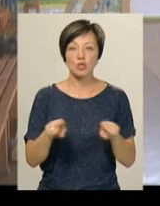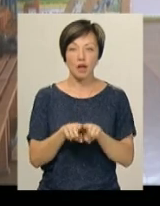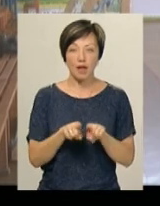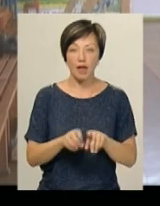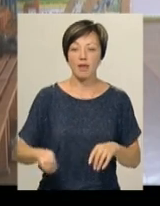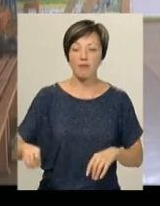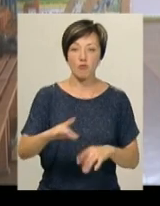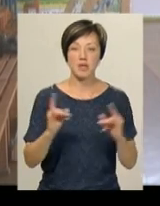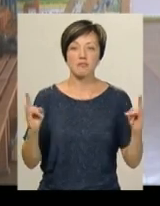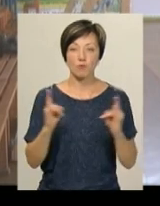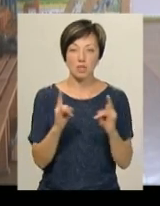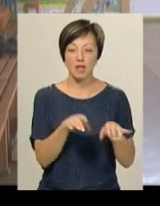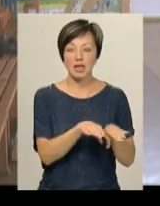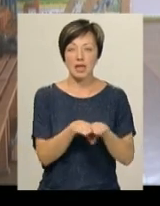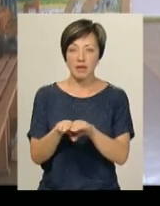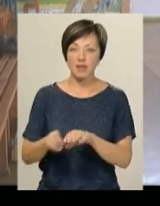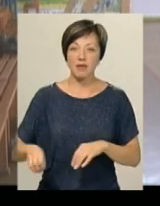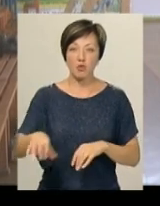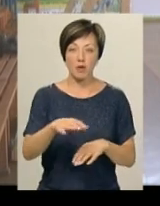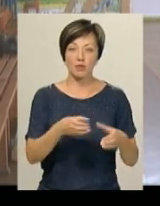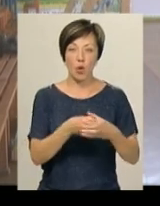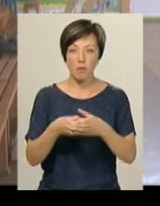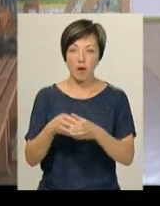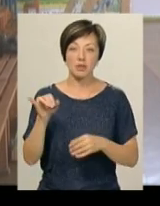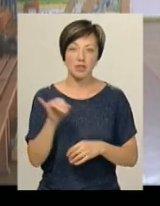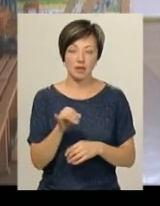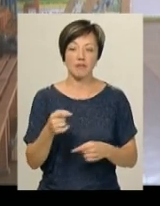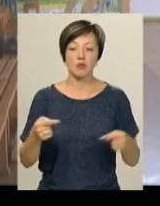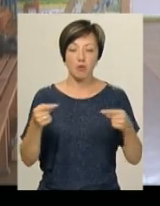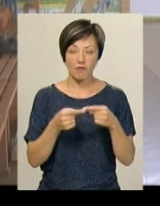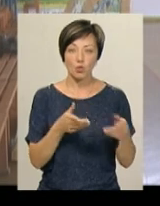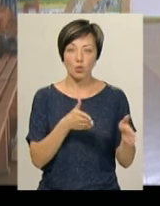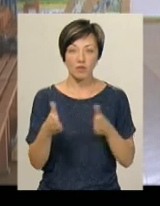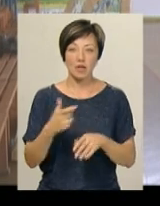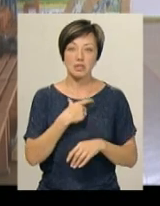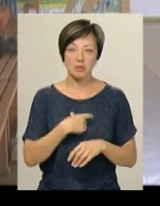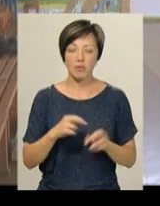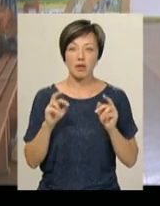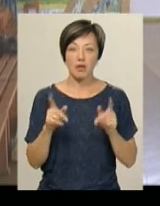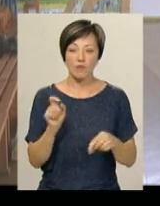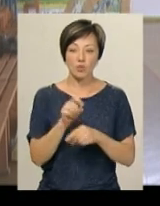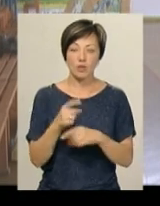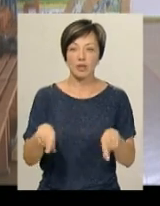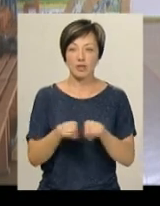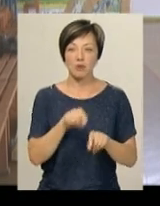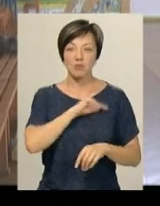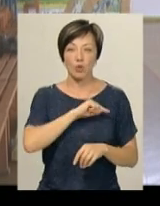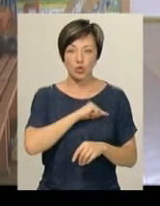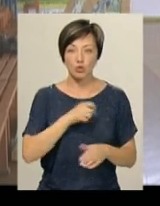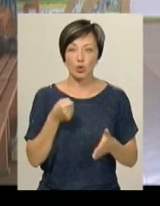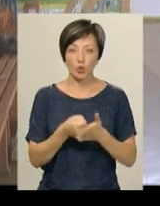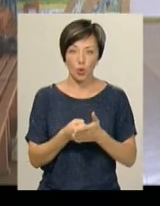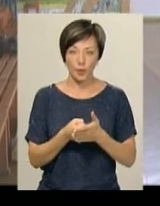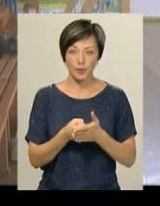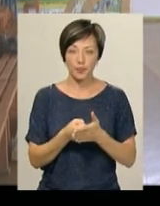європейський футзал, рівень європейських команд. Ну і, відповідно, вже готували себе як функціонально, так і психологічно до